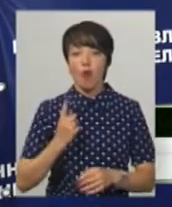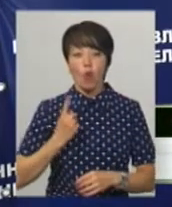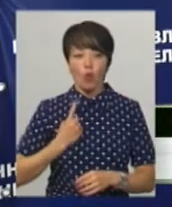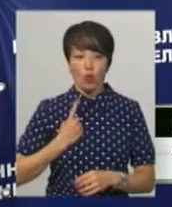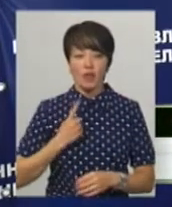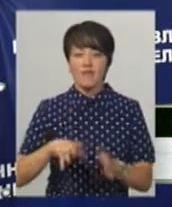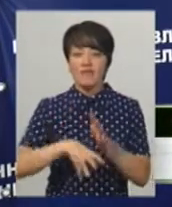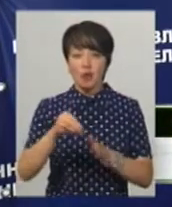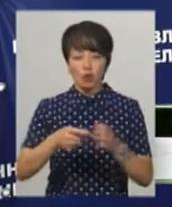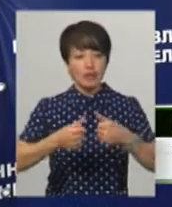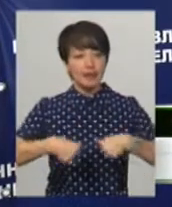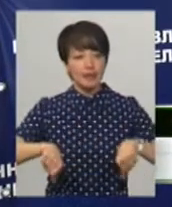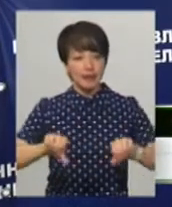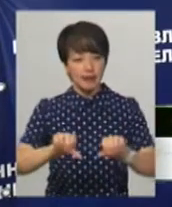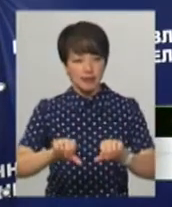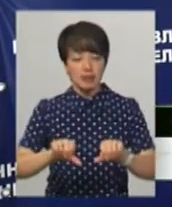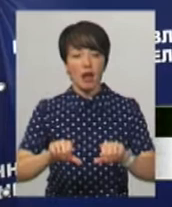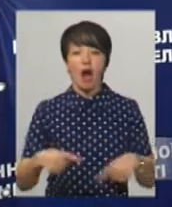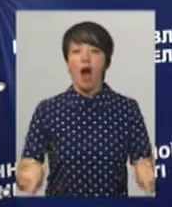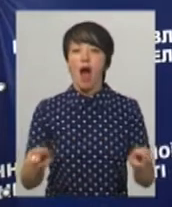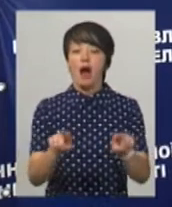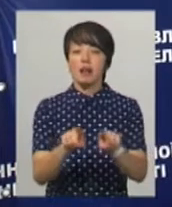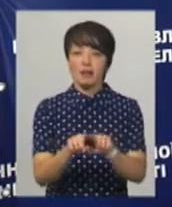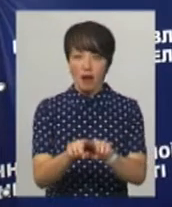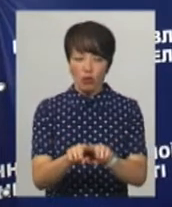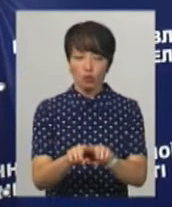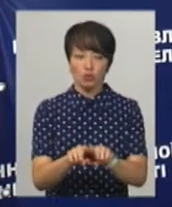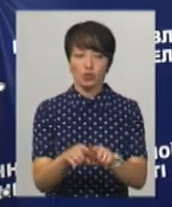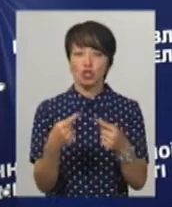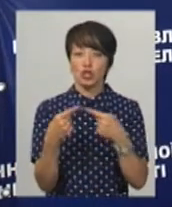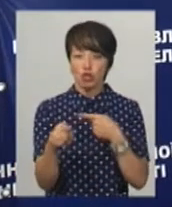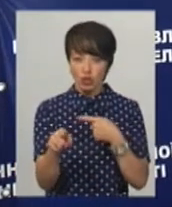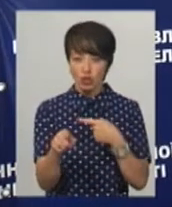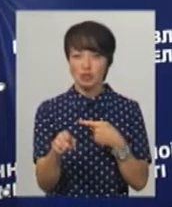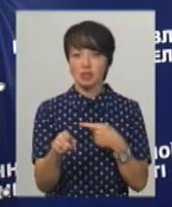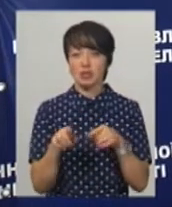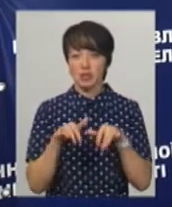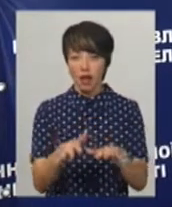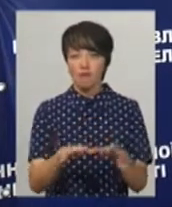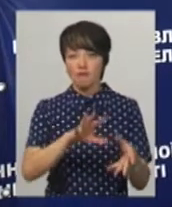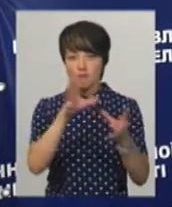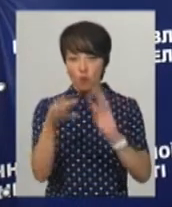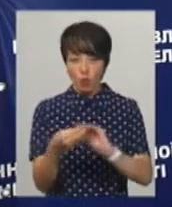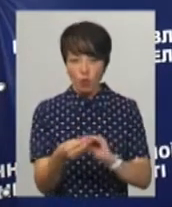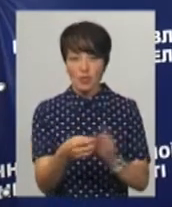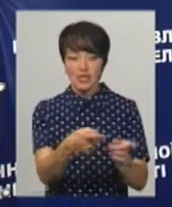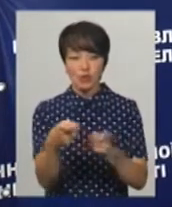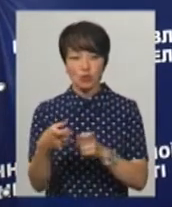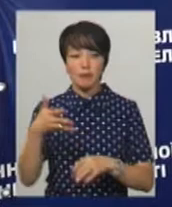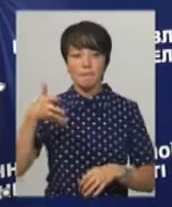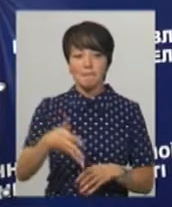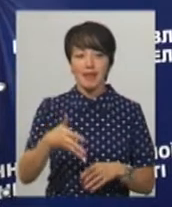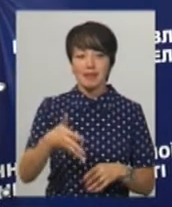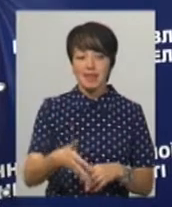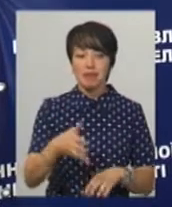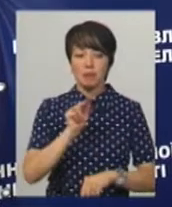виборчих дільниць, а також інших виконання заходів, всього буде залучено близько п'яти тисяч